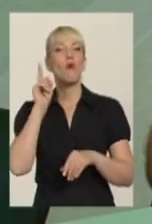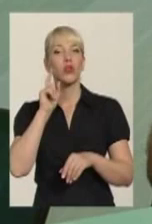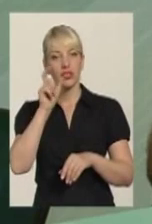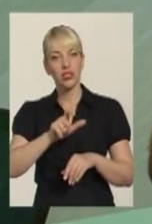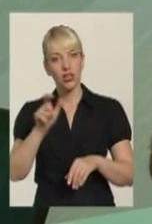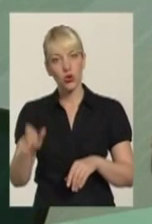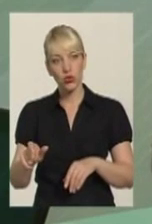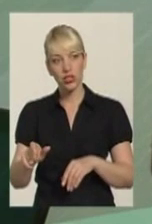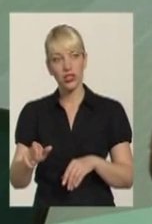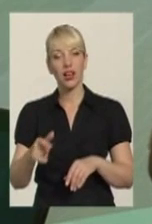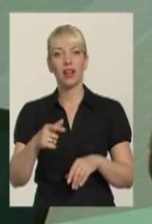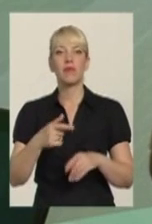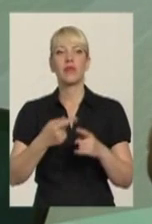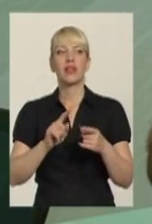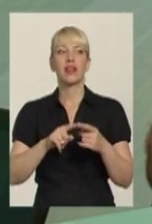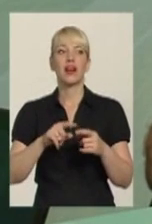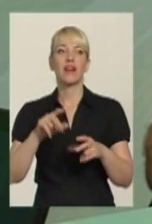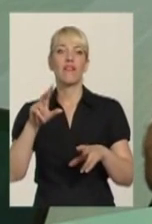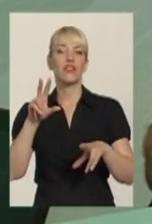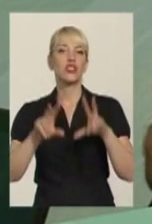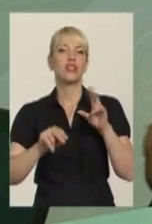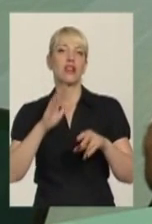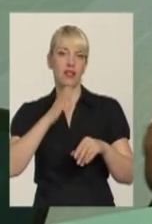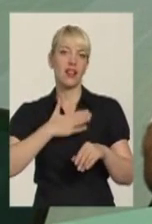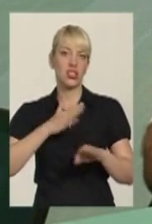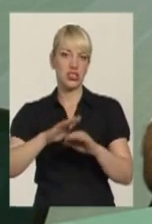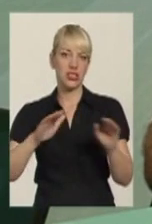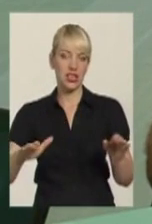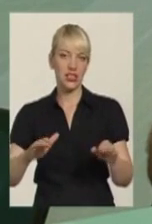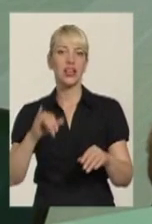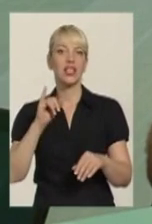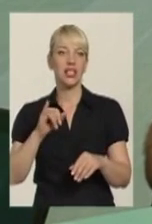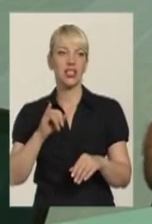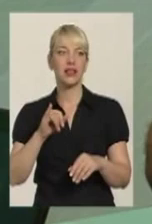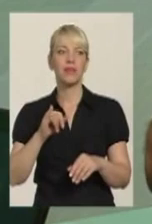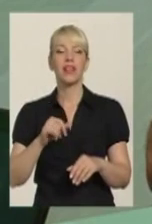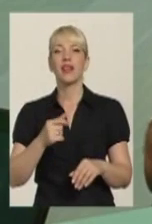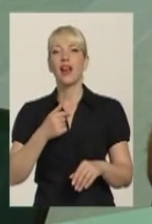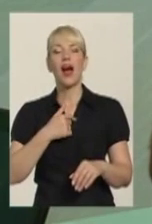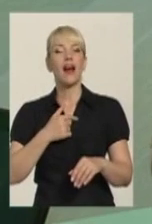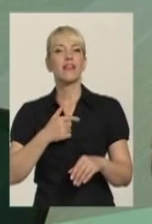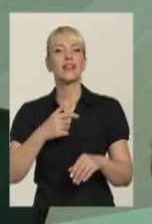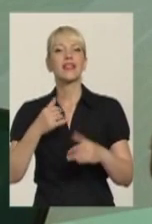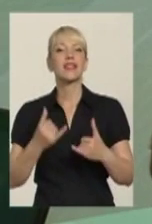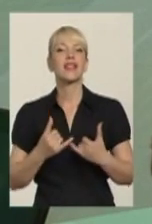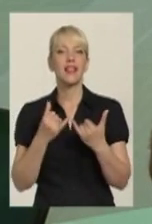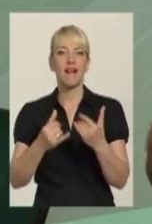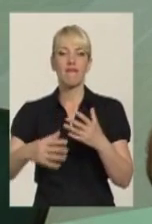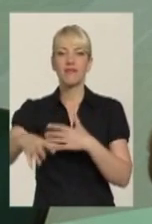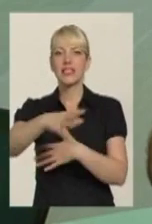молодіжі, то я маю ввідом наших дітей. і абсолютно для всіх національності